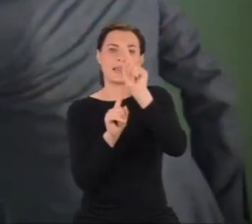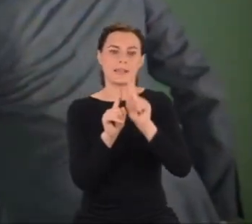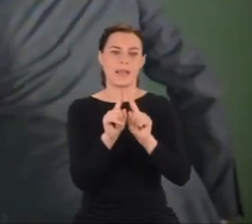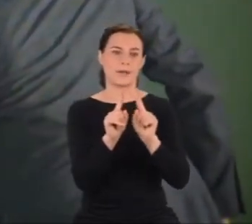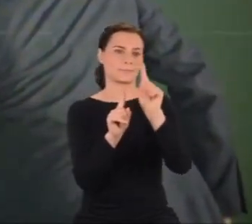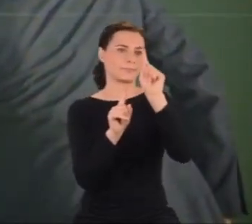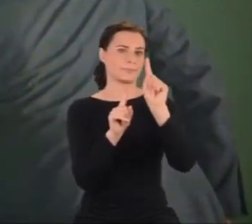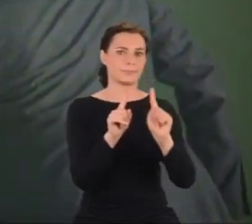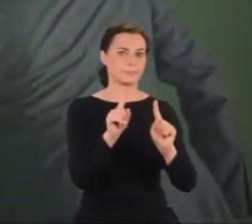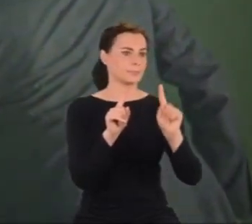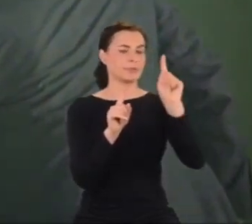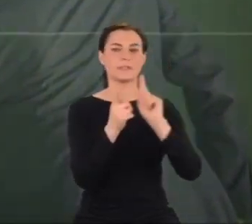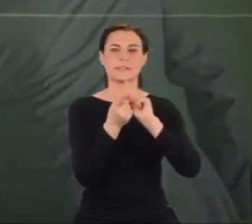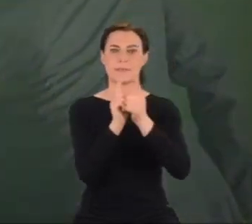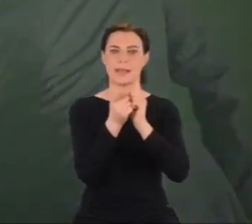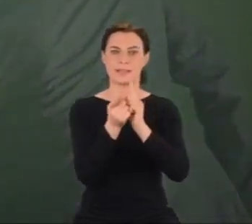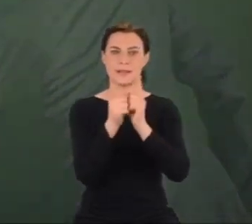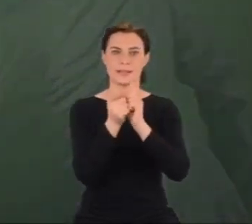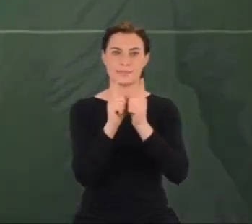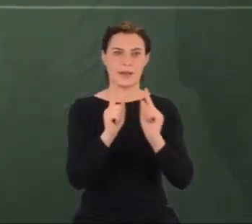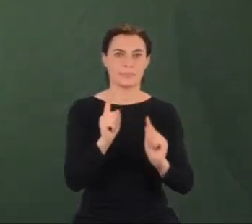odpowiadają poszczególnym zmianom.